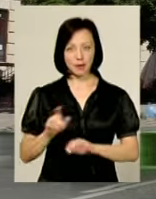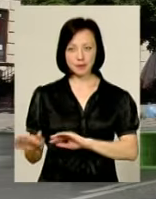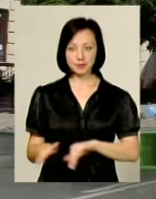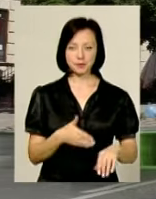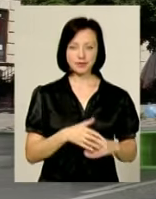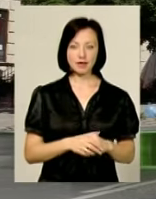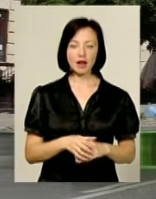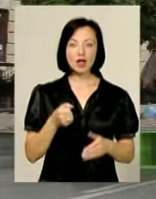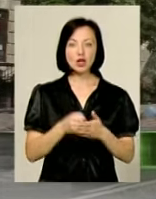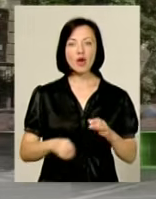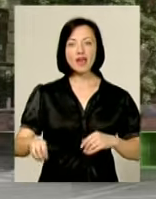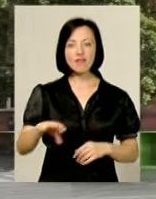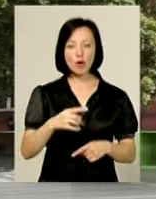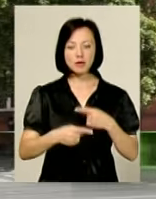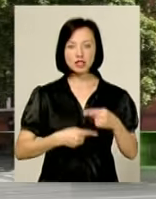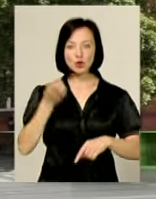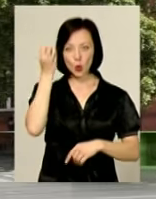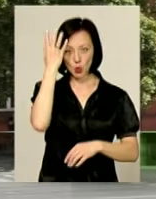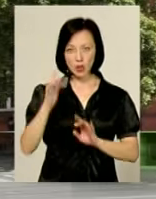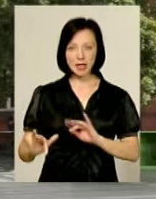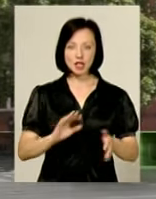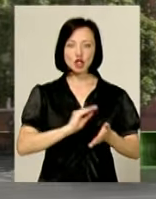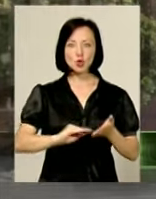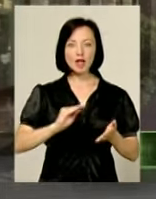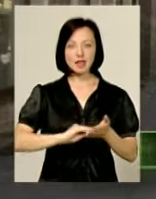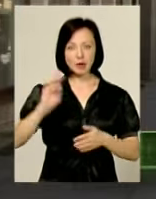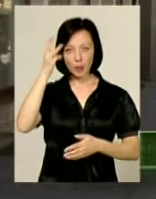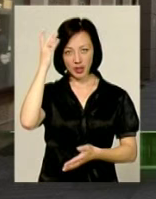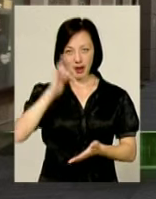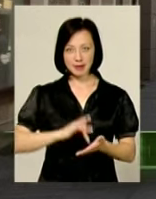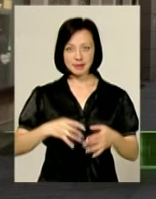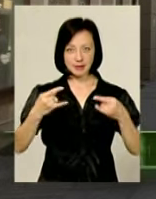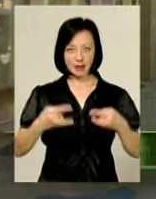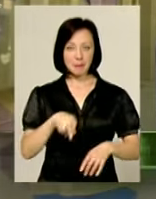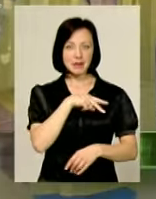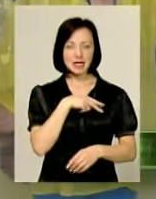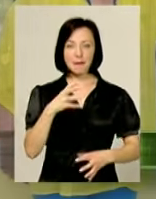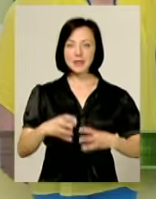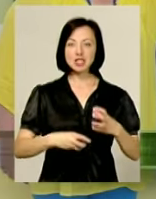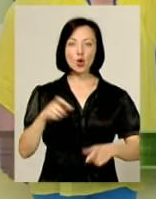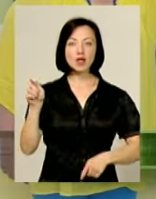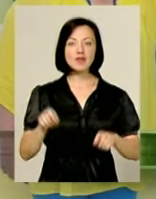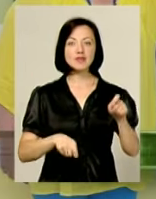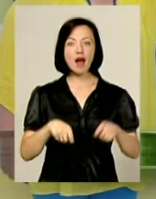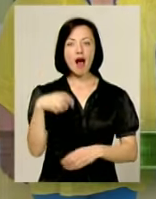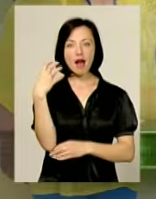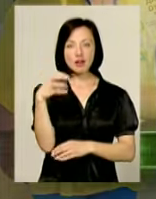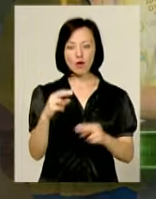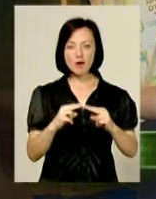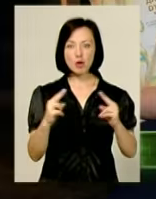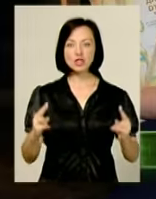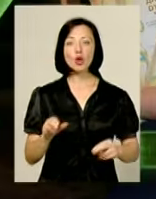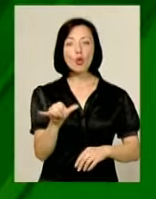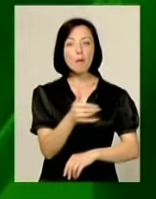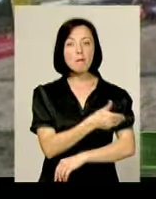До Європи через культурне дійство. Журналісти «Поділяцентр» стали призерами міжнародного фестивалю «Калинові мости» у Польщі.